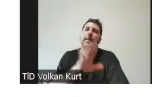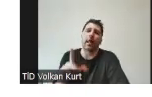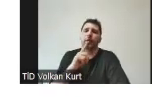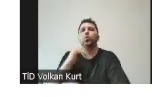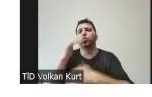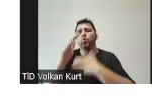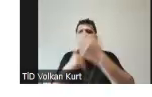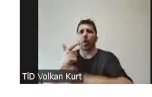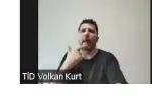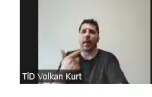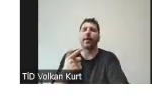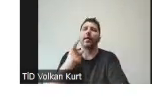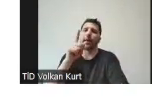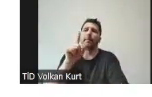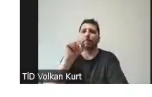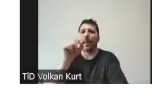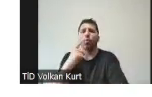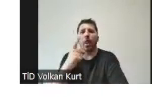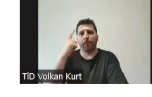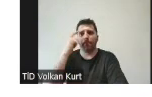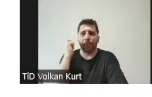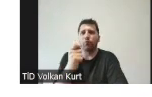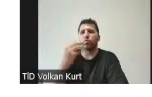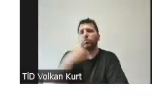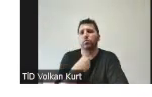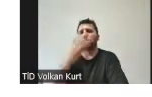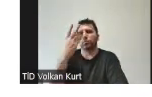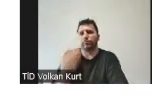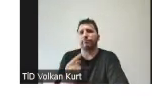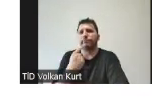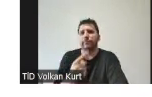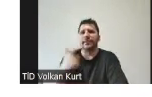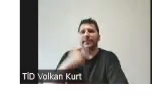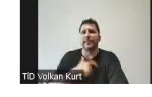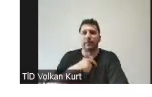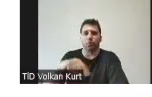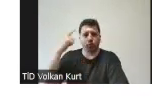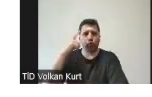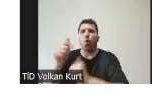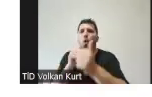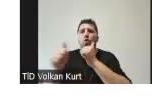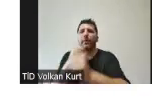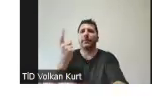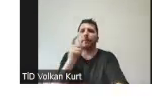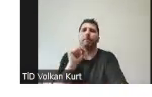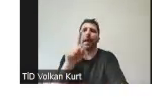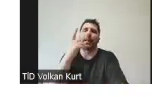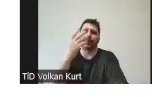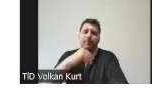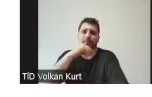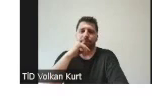sonrasında da e-posta yoluyla başvurunuz bize ulaşmıştır diye sivil düşünden otomatik bir mail gelecektir.